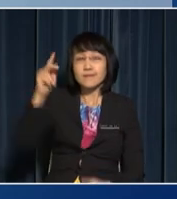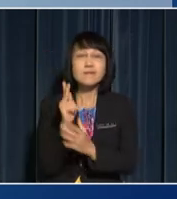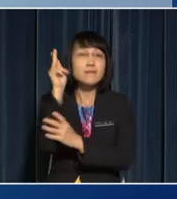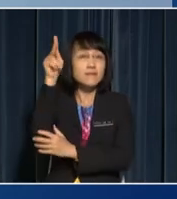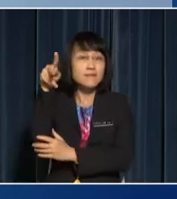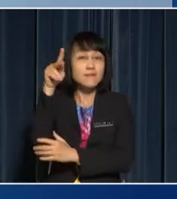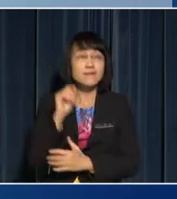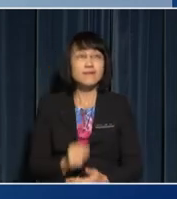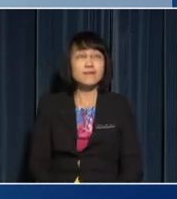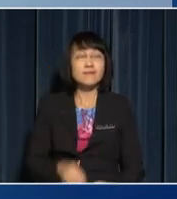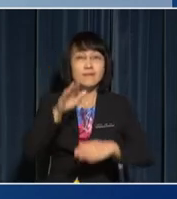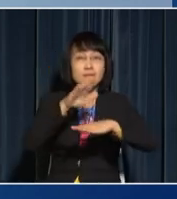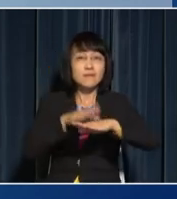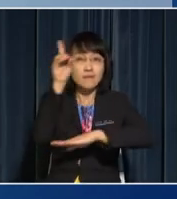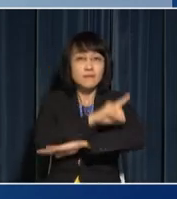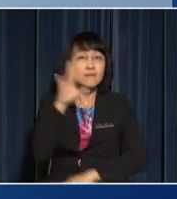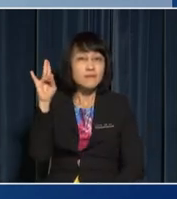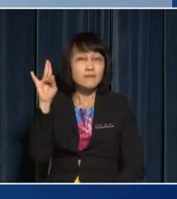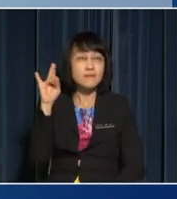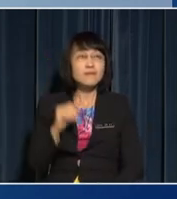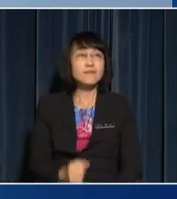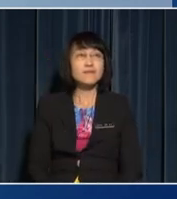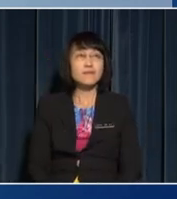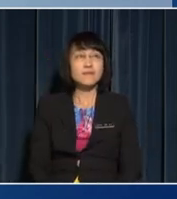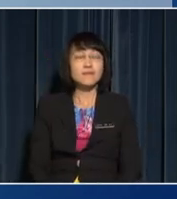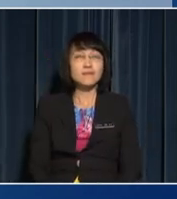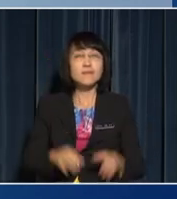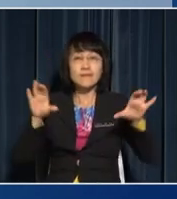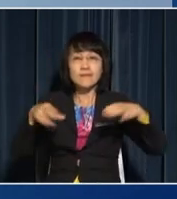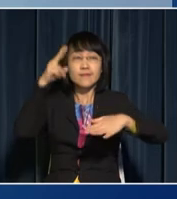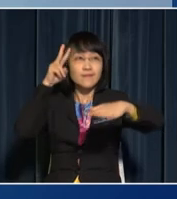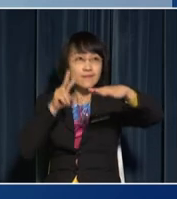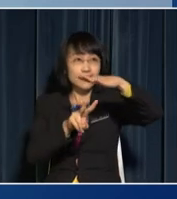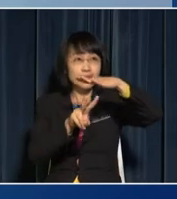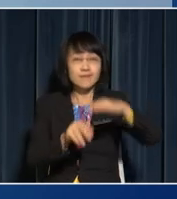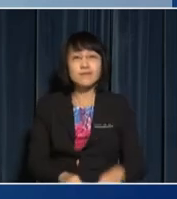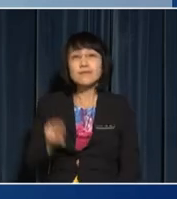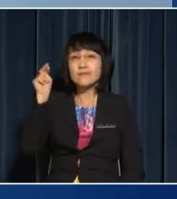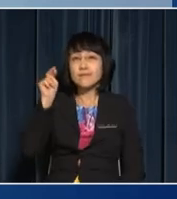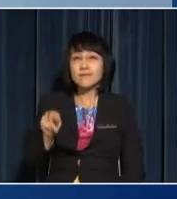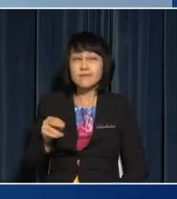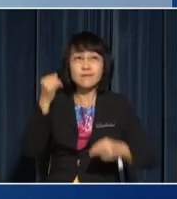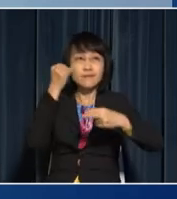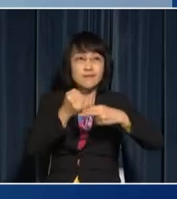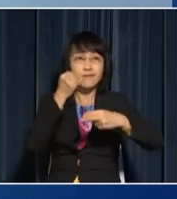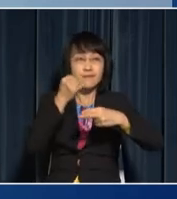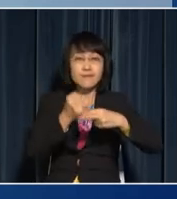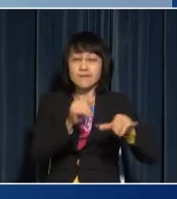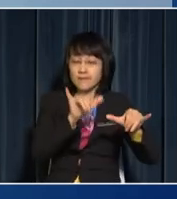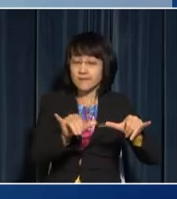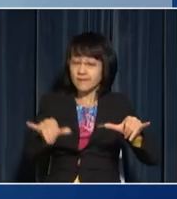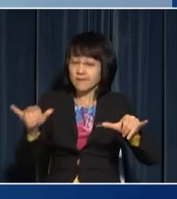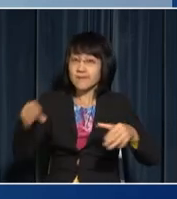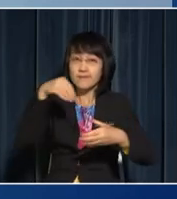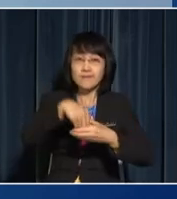of the plant on day 7? To make a prediction You need to identify